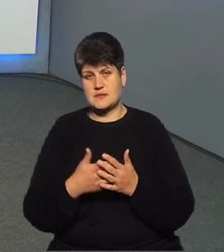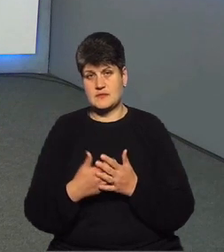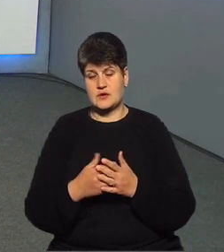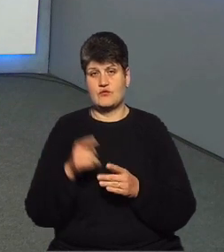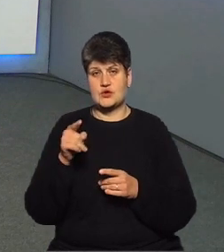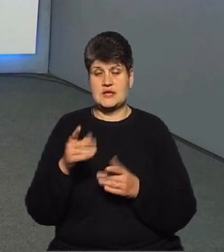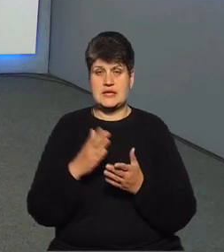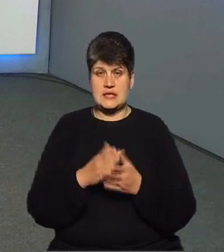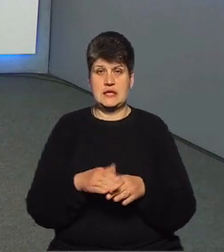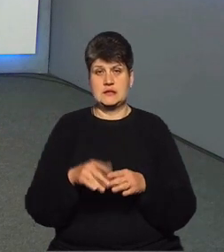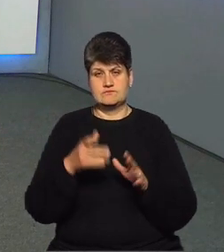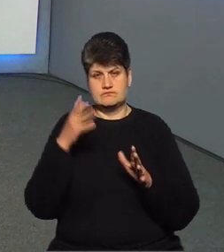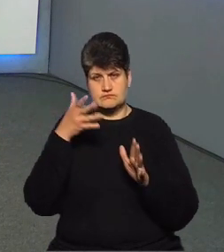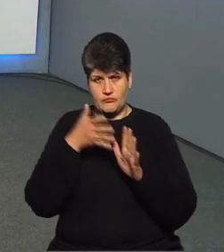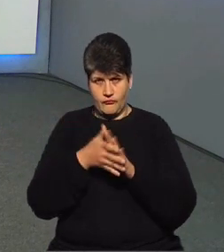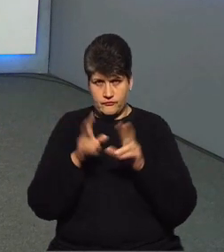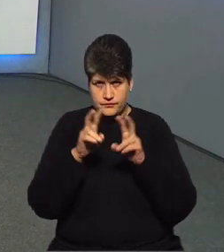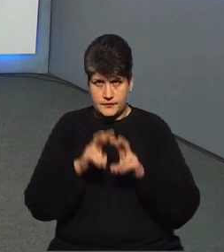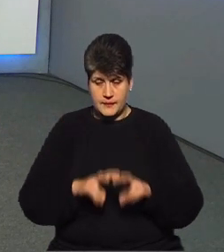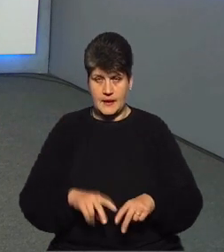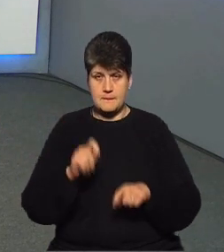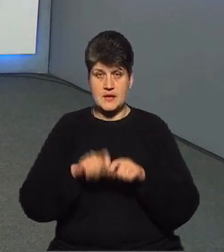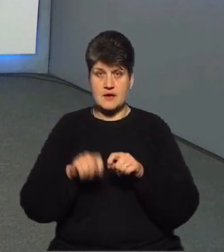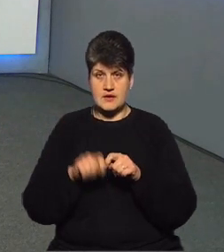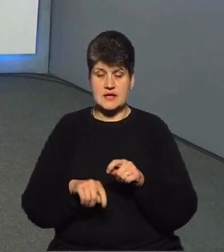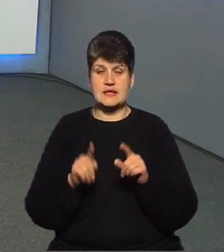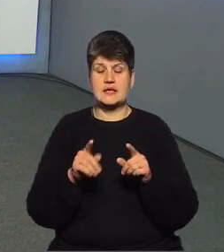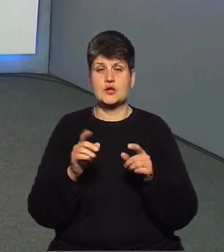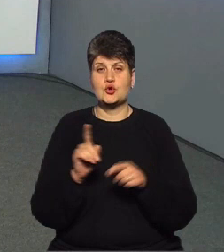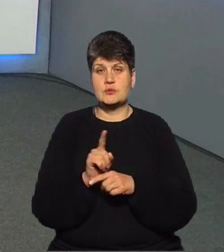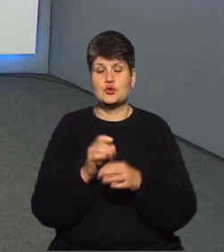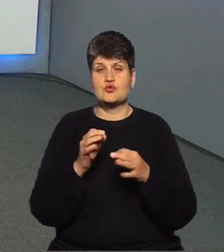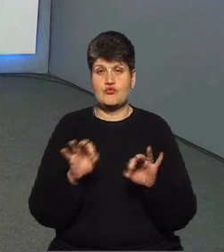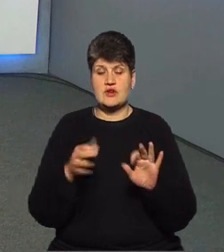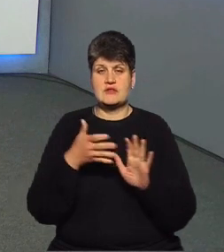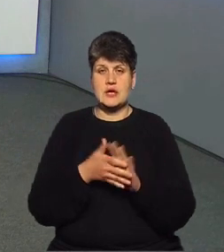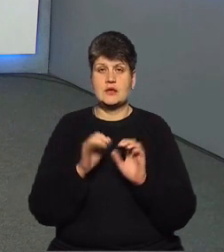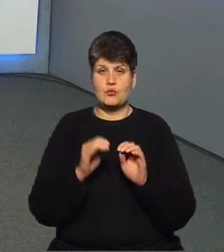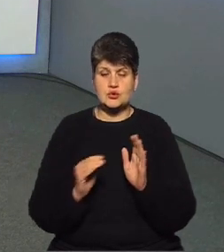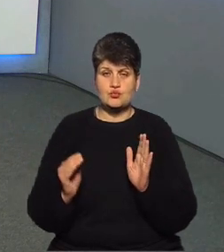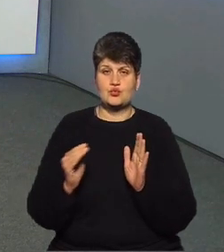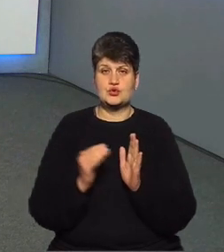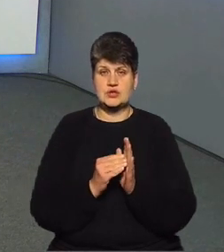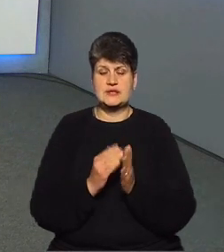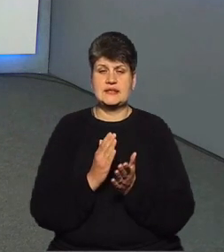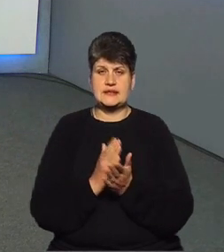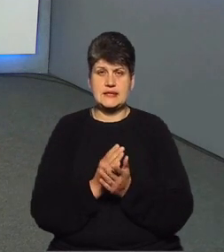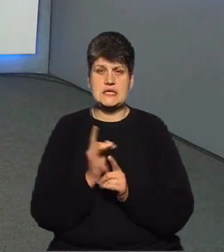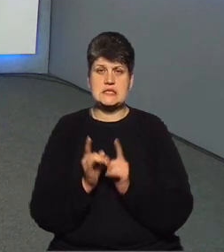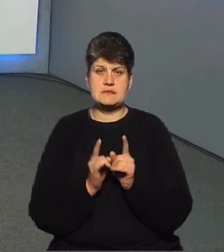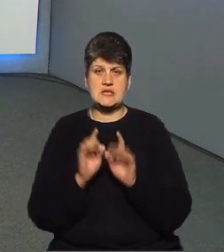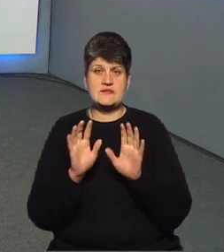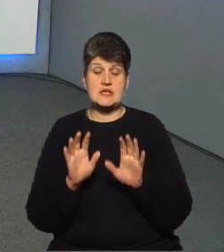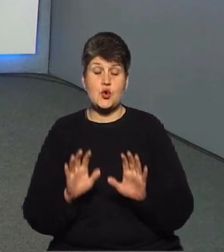вивчають, перевіряють. Тобто тільки нормативне дозволення витрати ми можемо включати в розрахунок цього тарифу. Є певні зміни в законодавстві, але